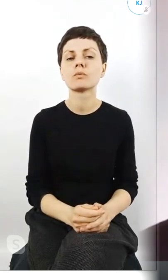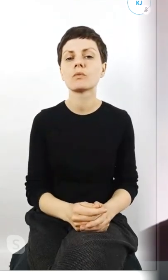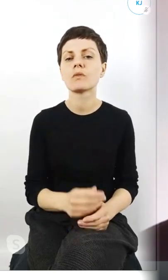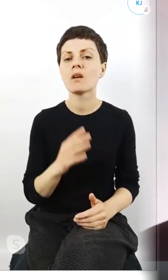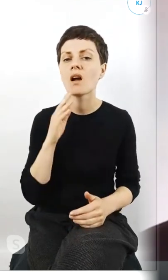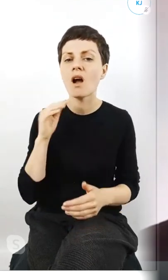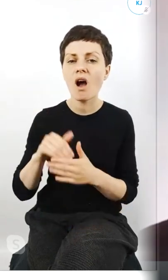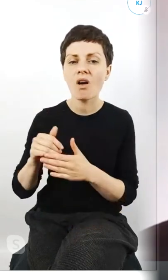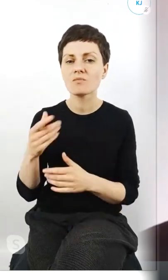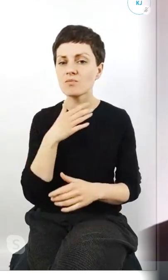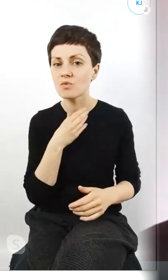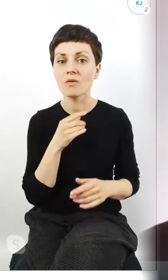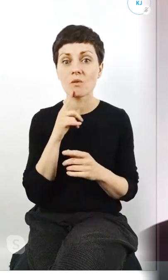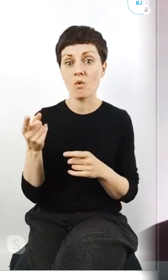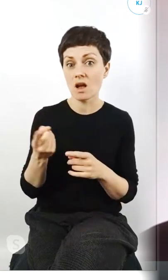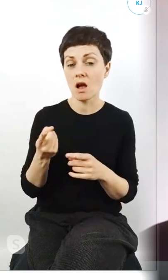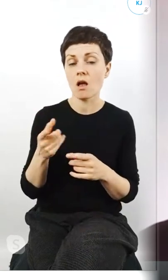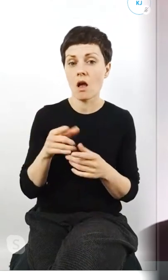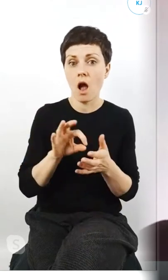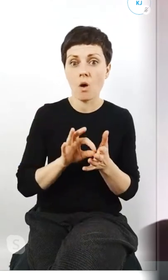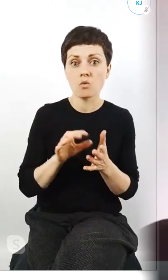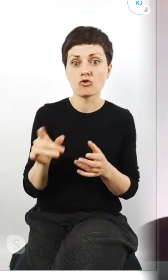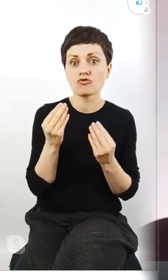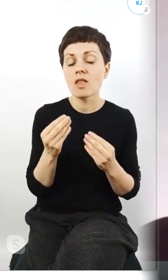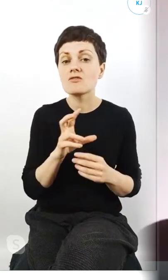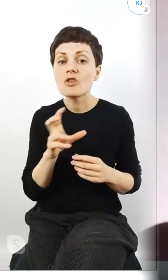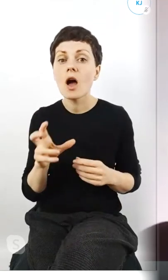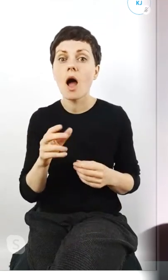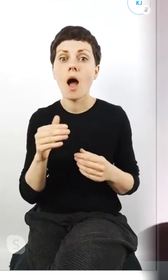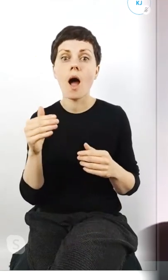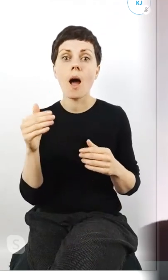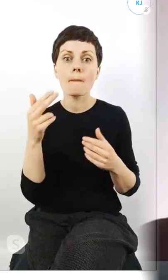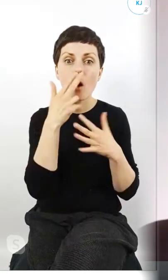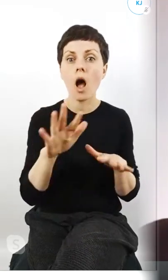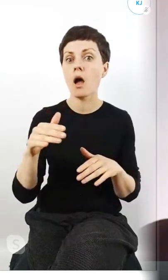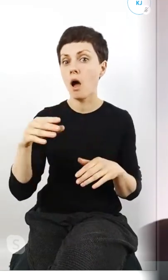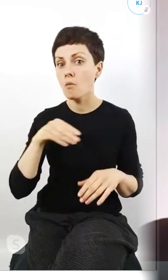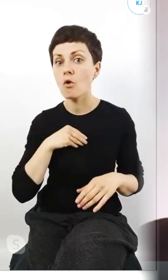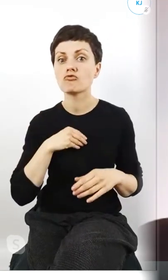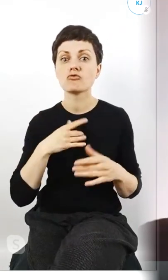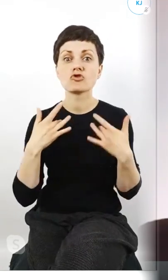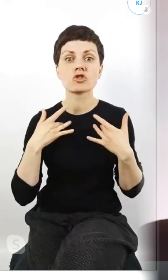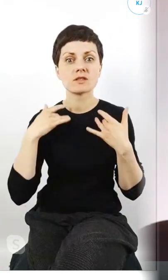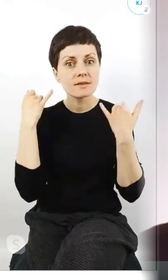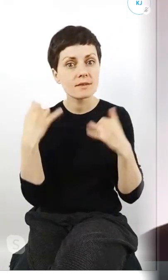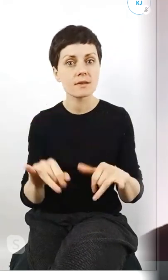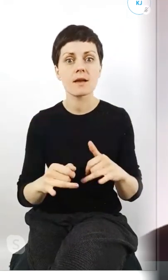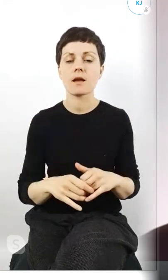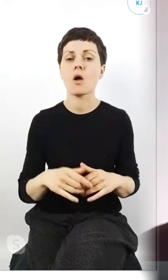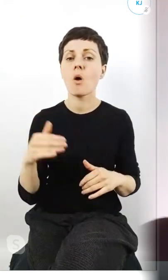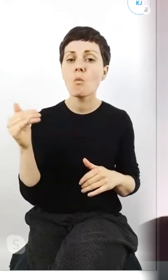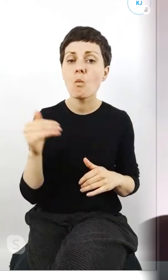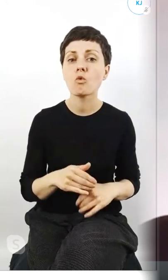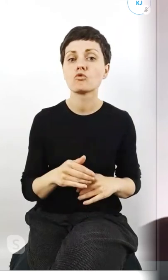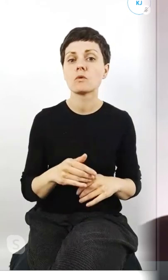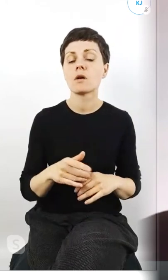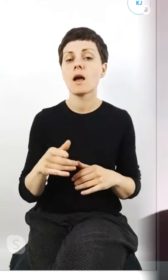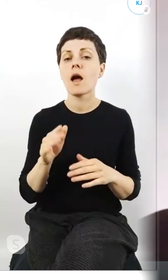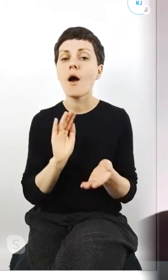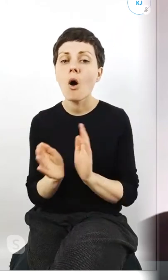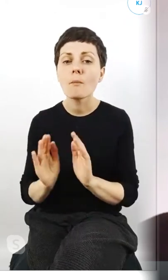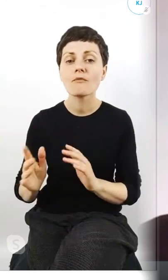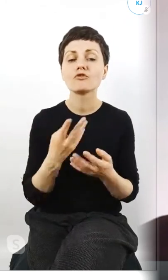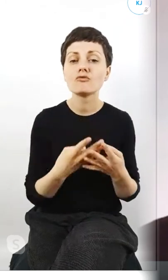świetny czas aby pokazać że potrafimy inaczej żyć potrafimy jednak zatroszczyć się o ziemię i